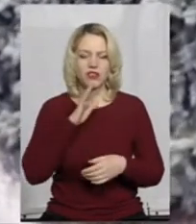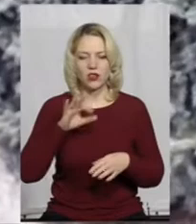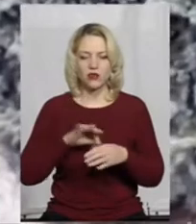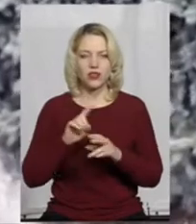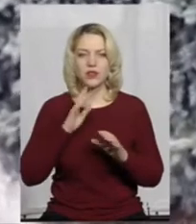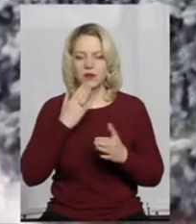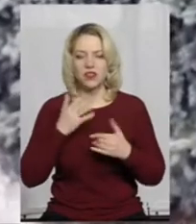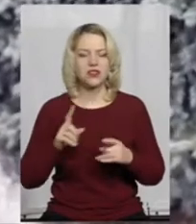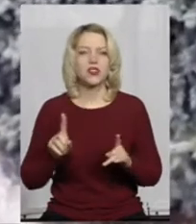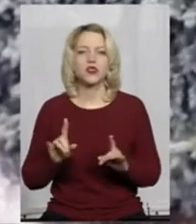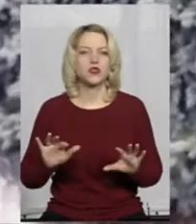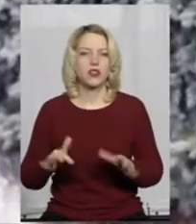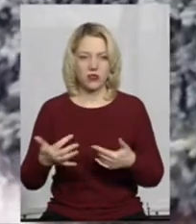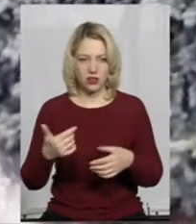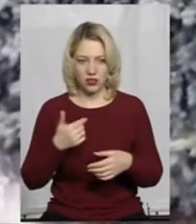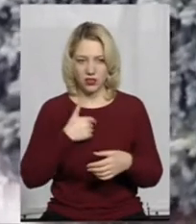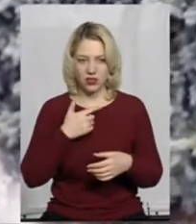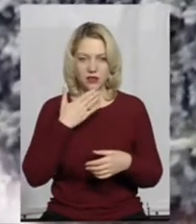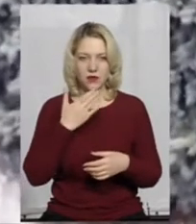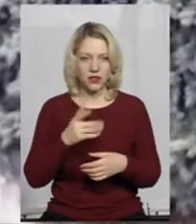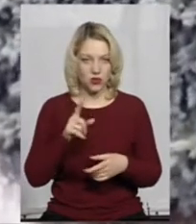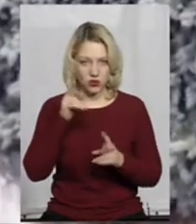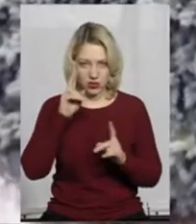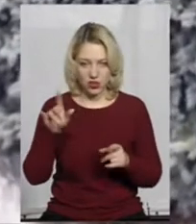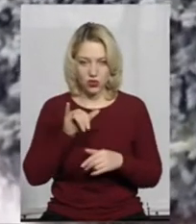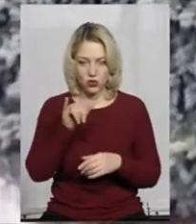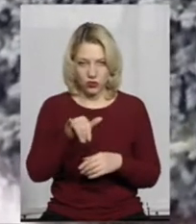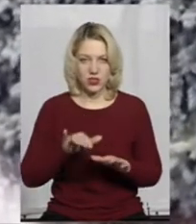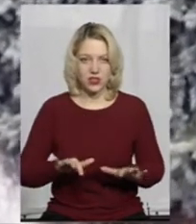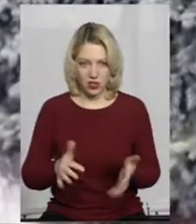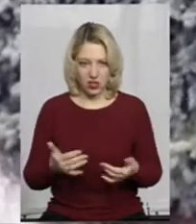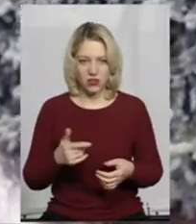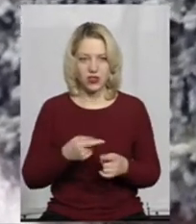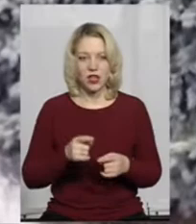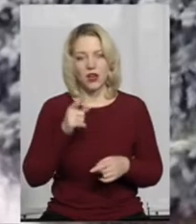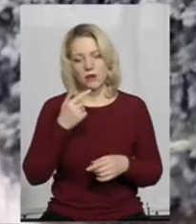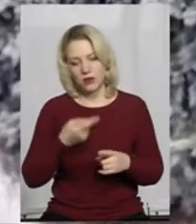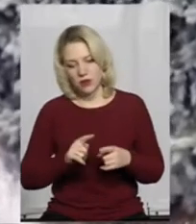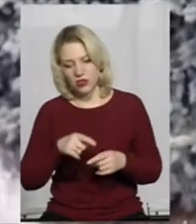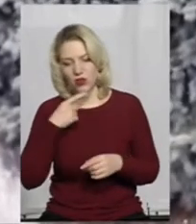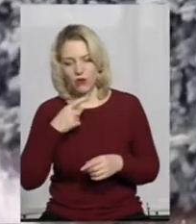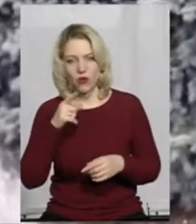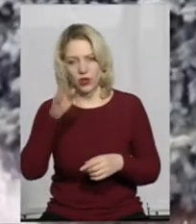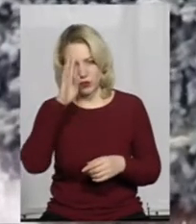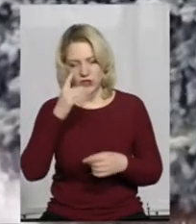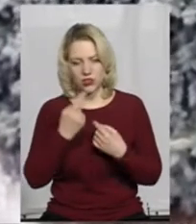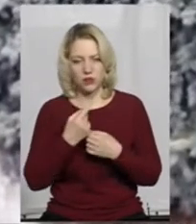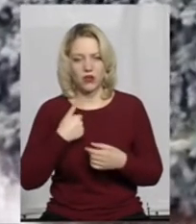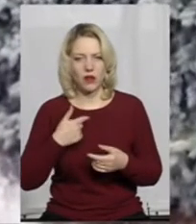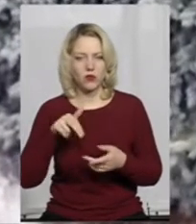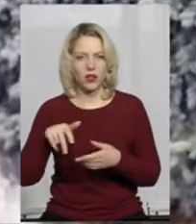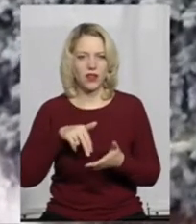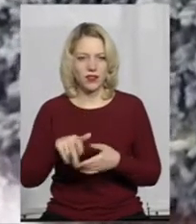сталося. Якби мене тоді це накрило, я запиталася, що ви не знаєте, що у сталося. Ми про це говоримо, він забороняє туди йти, він